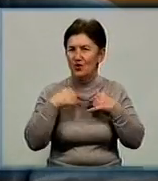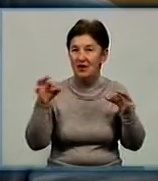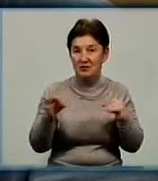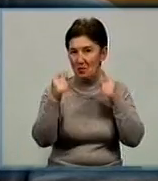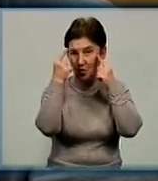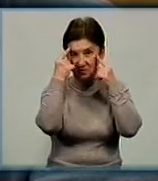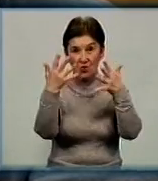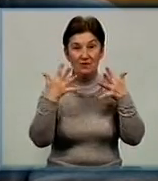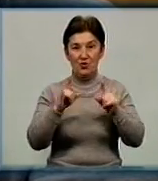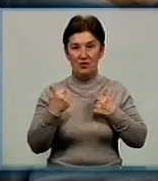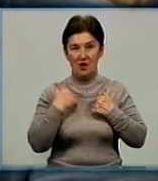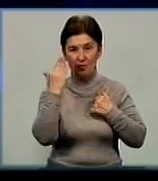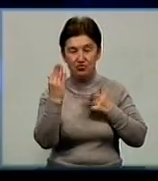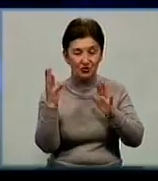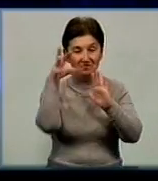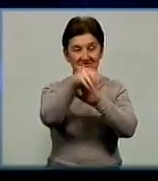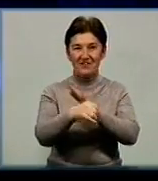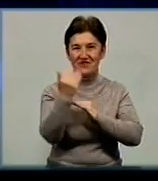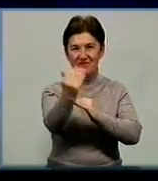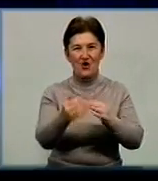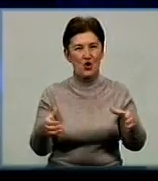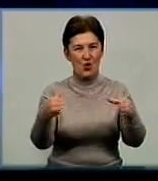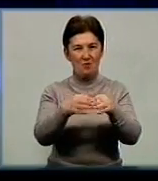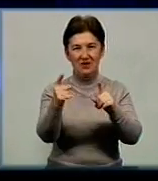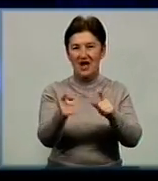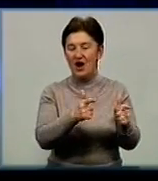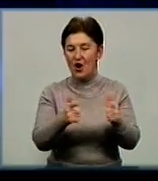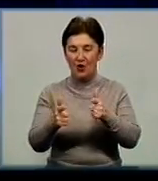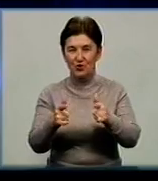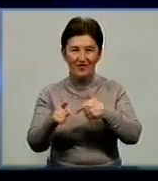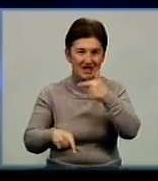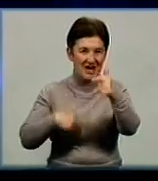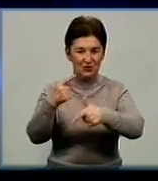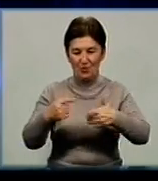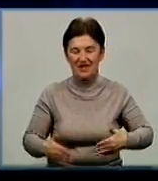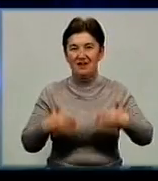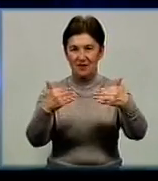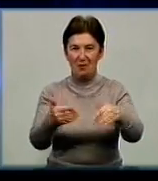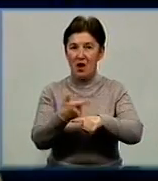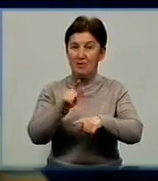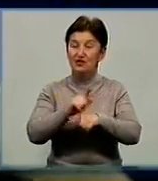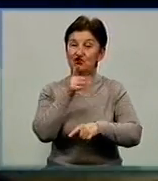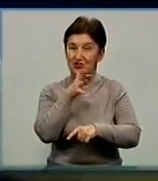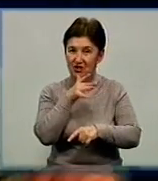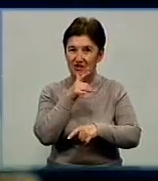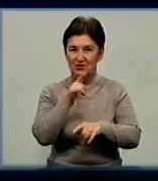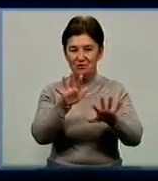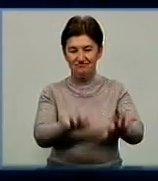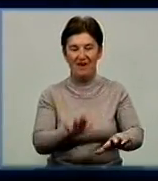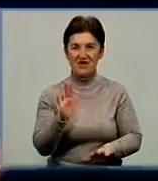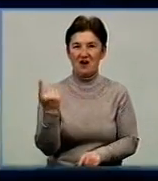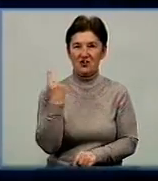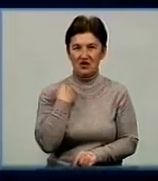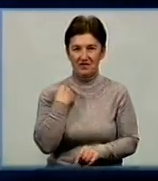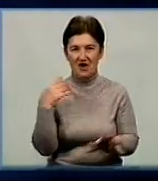уявити, що я дійсно буду в його команді. Нині Влад готується до наступного етапу конкурсу батлу. Однак більше часу проводить у Кіровограді, де